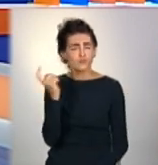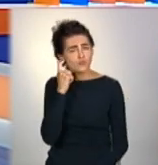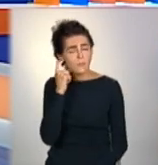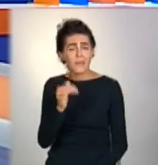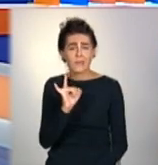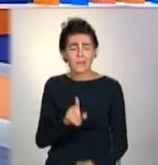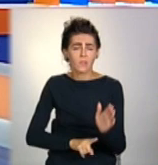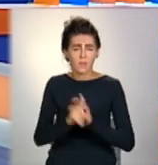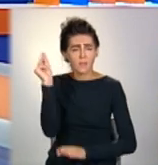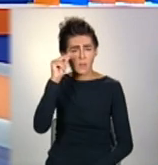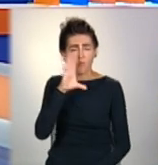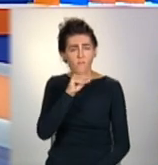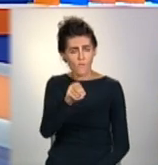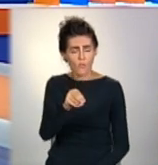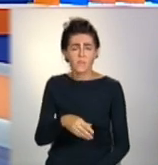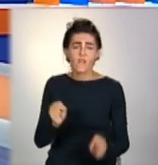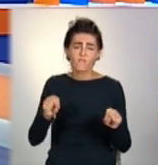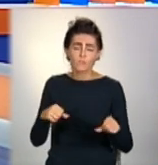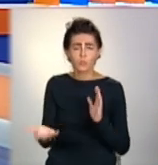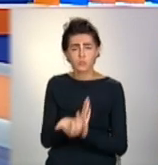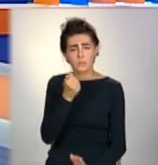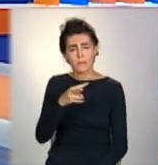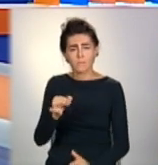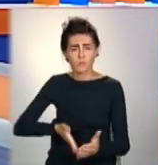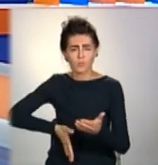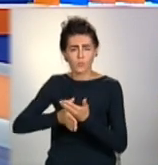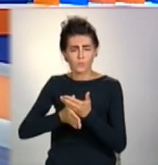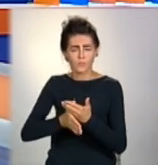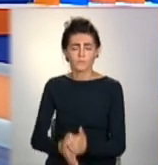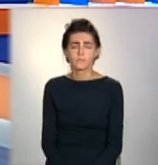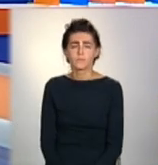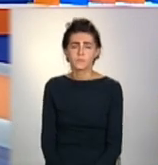навчилася говорити. Чи вдалося їм допомогти – дивіться.